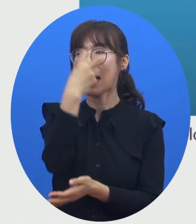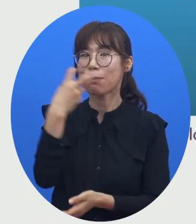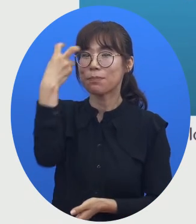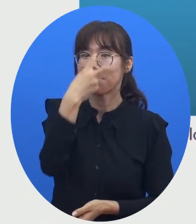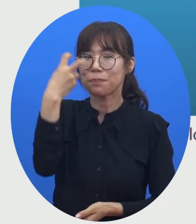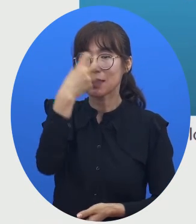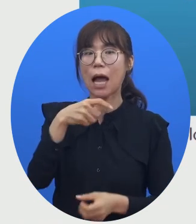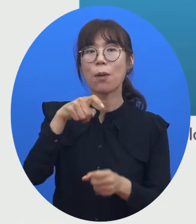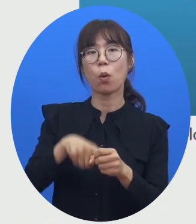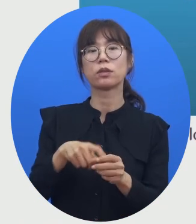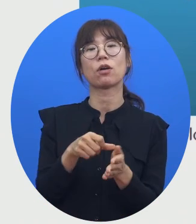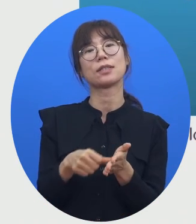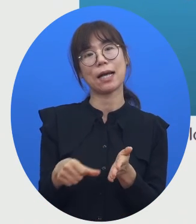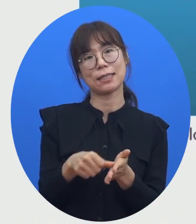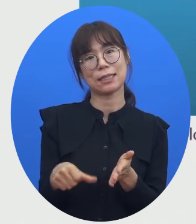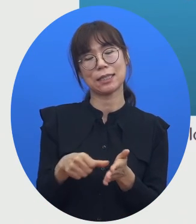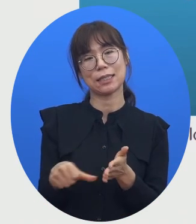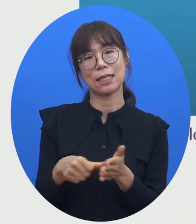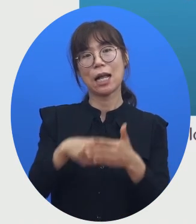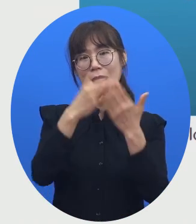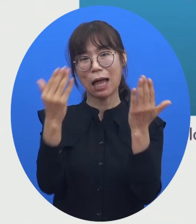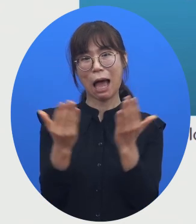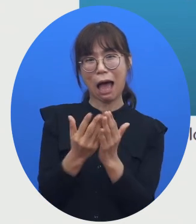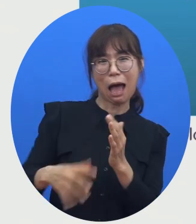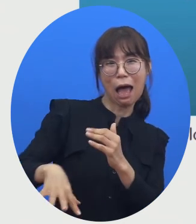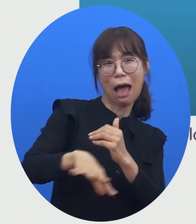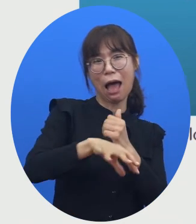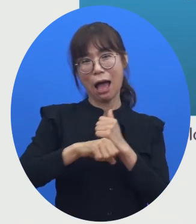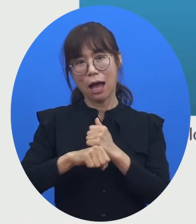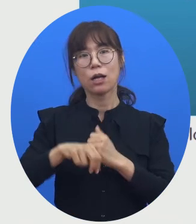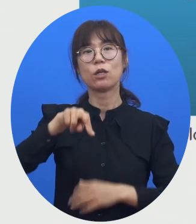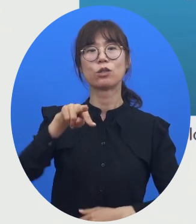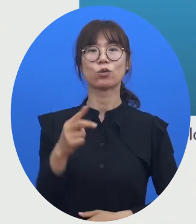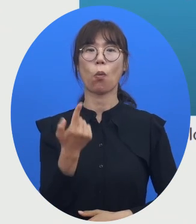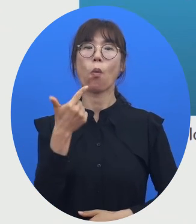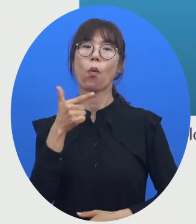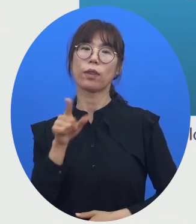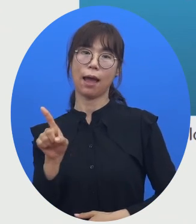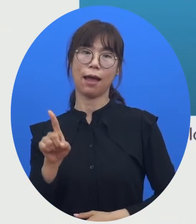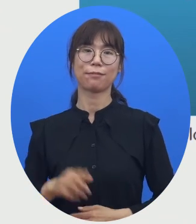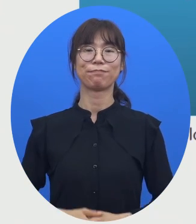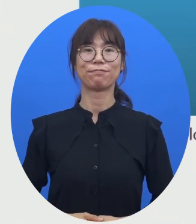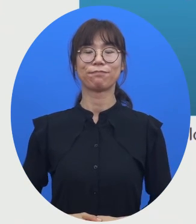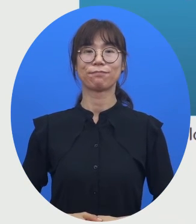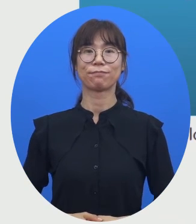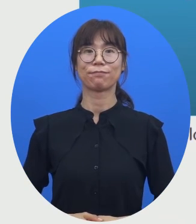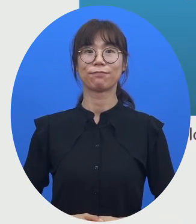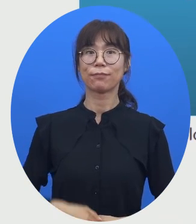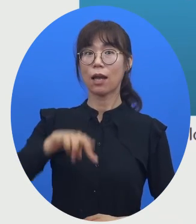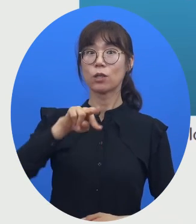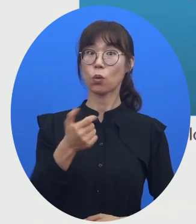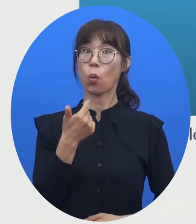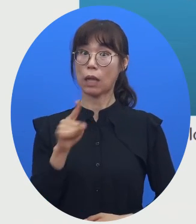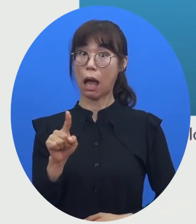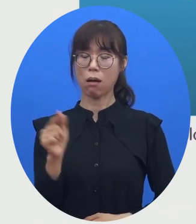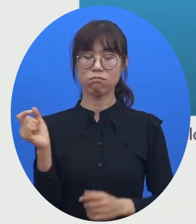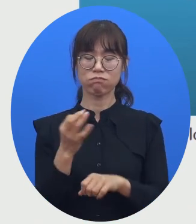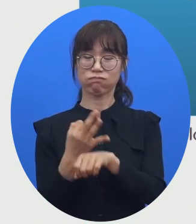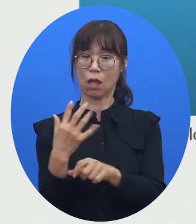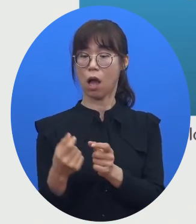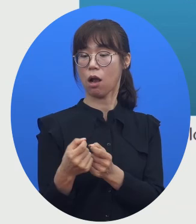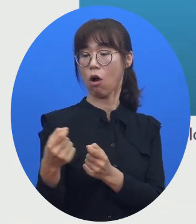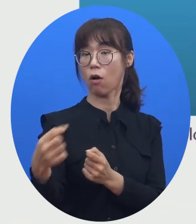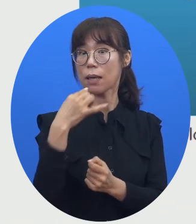사용되는 장치를 통칭해서 소나라고 얘기를 합니다. 이 소나는 단순히 거리만을 판단하는 게